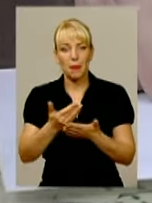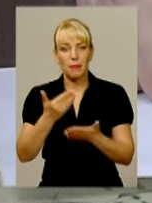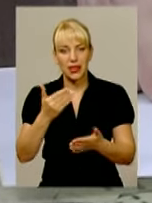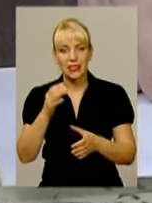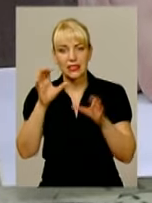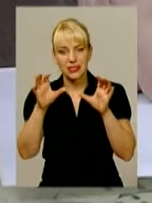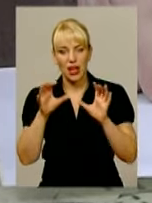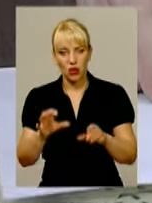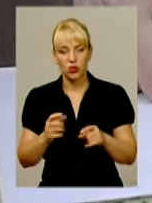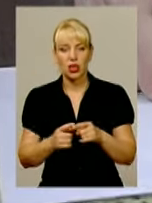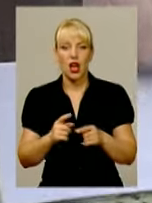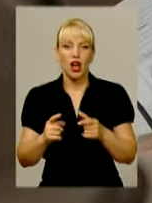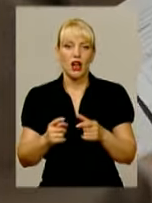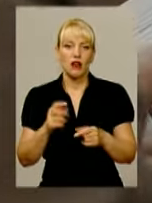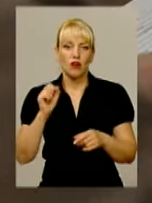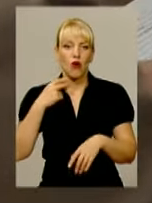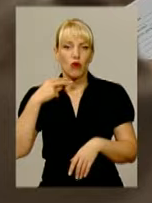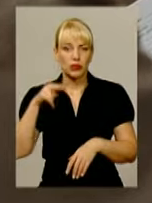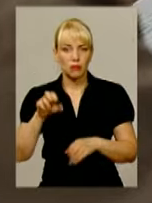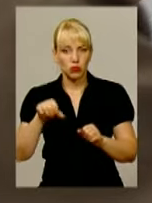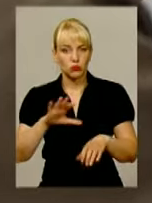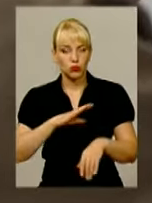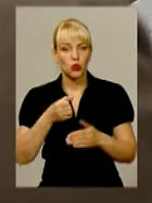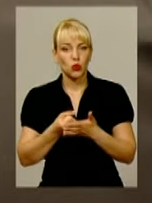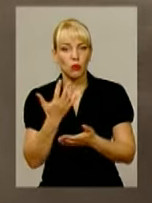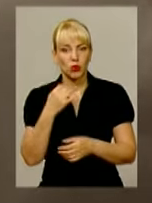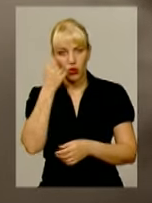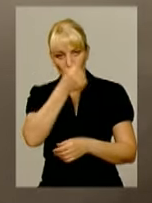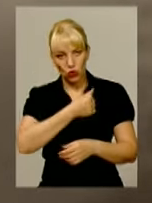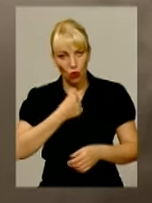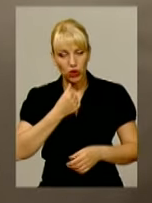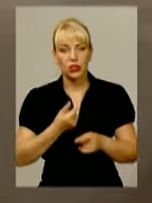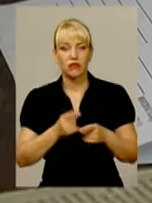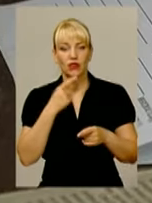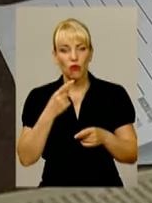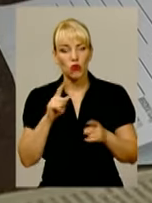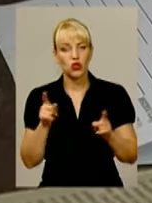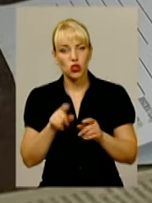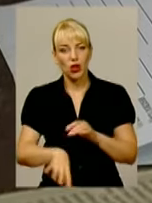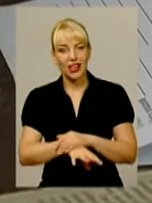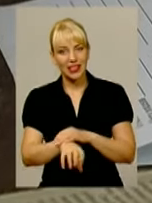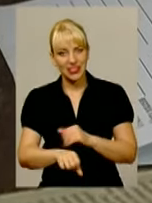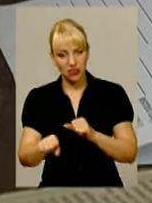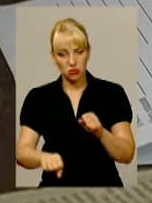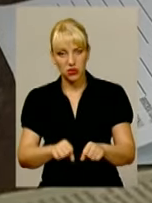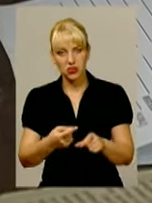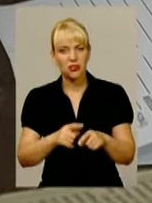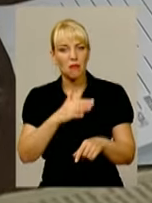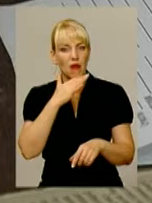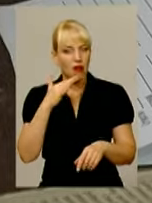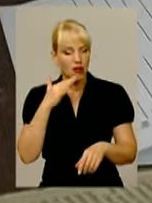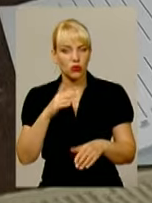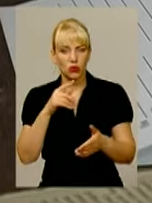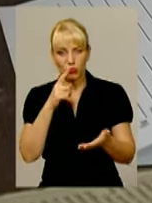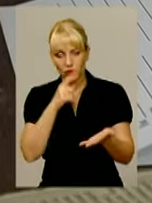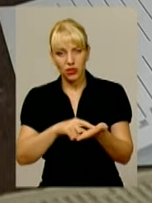обмеження або позбавлення волі до п'яти років. Правоохоронці зазначають, що крадіжки велосипедів досить поширені в обласному центрі. Тому просять